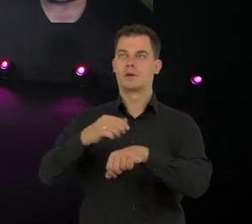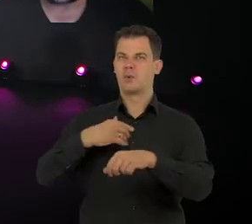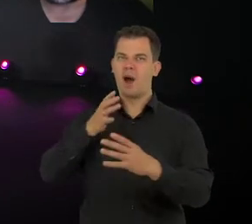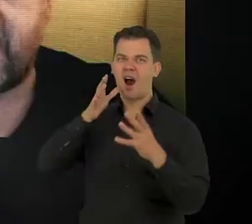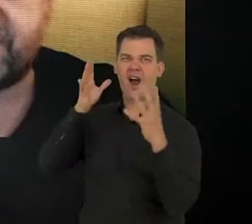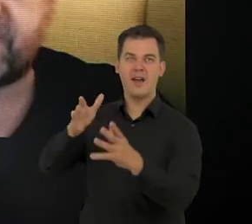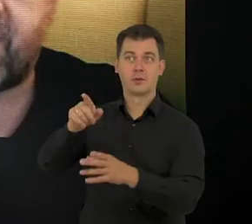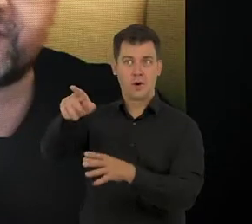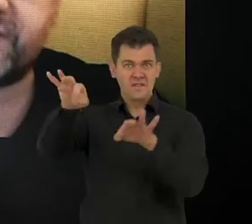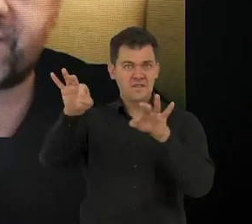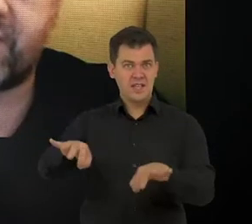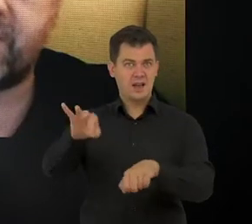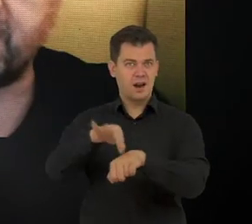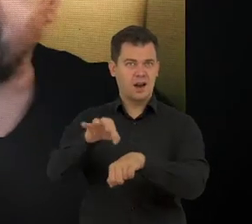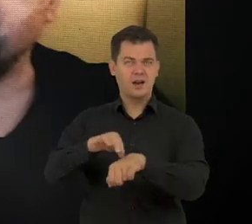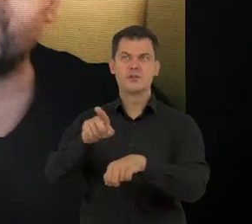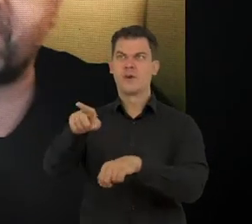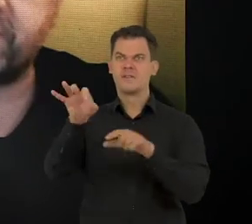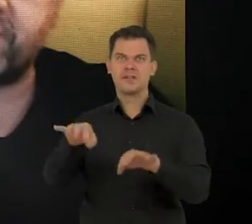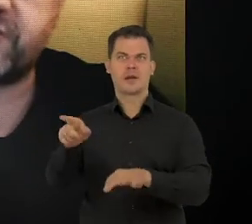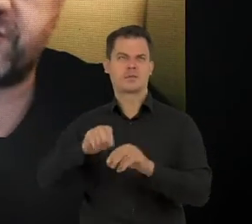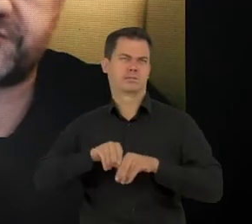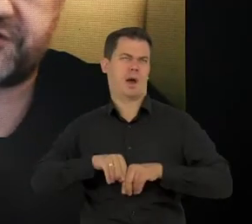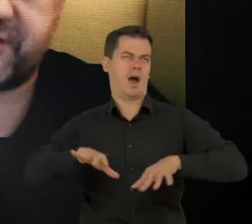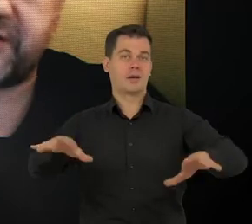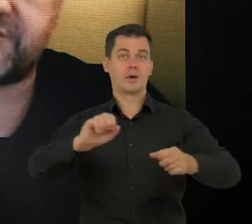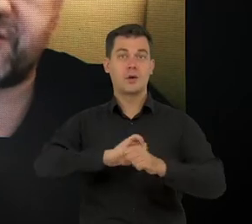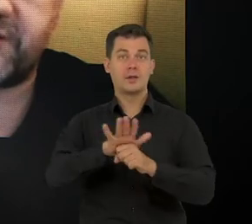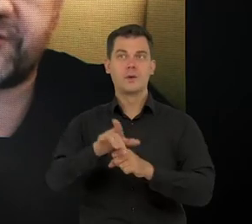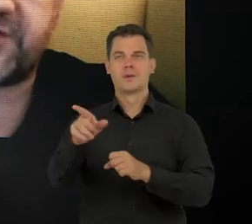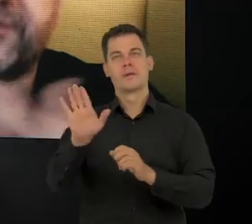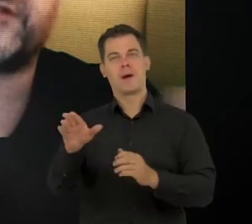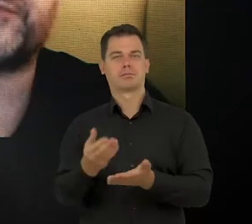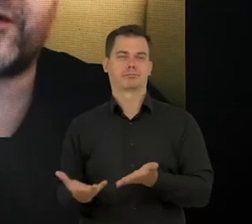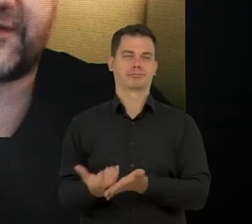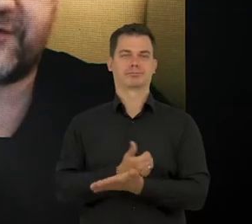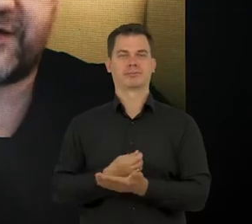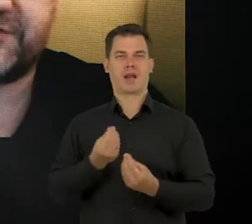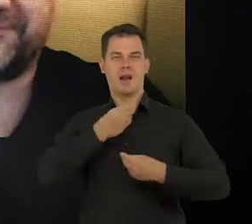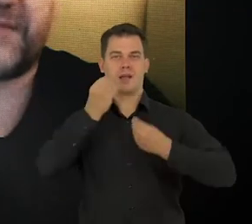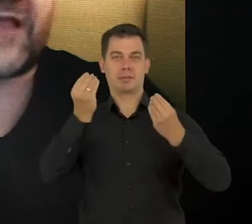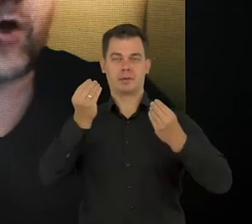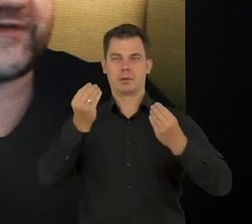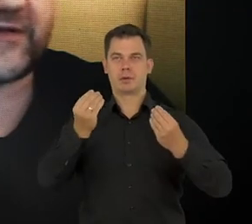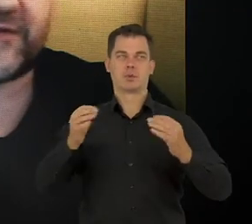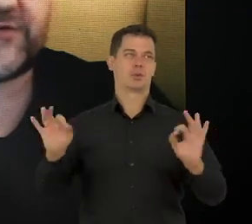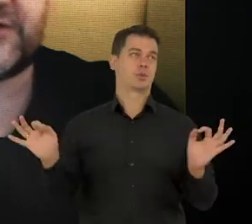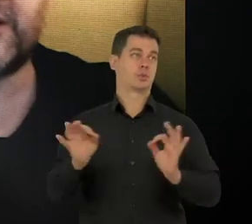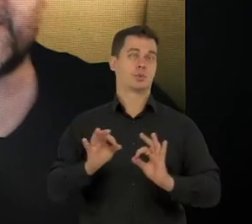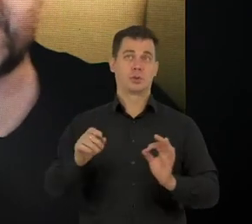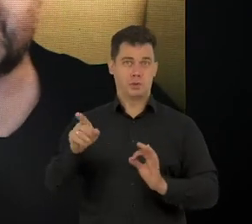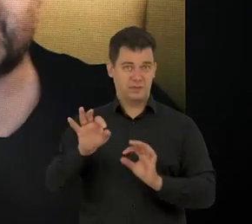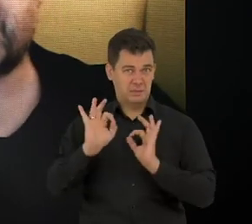lekarze doświadczali, że to oni dążą do rozprzestrzeniania się koronawirusa, ponieważ mają za to jakieś pieniądze,